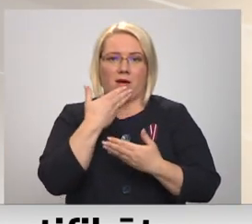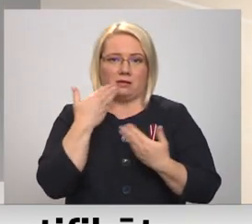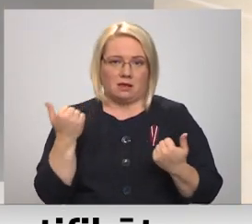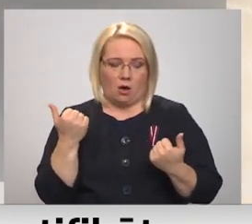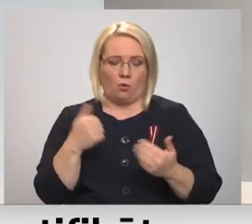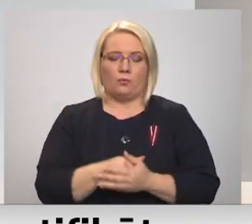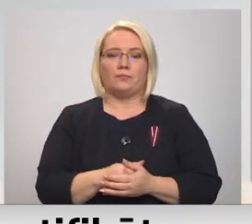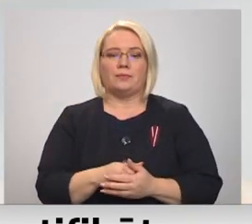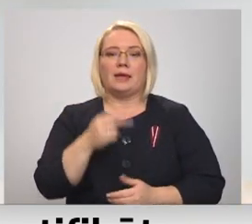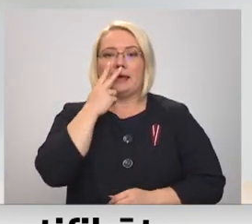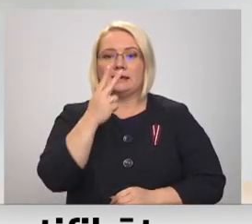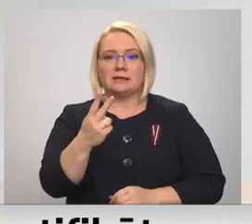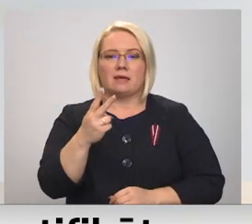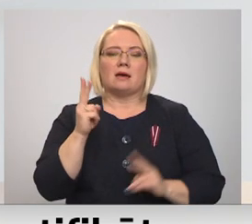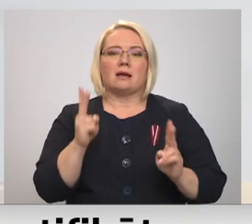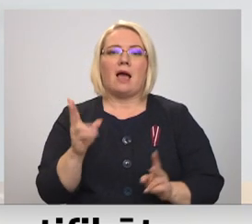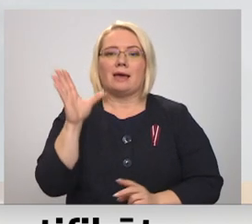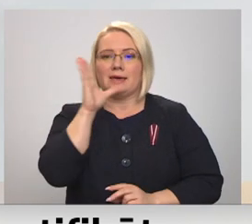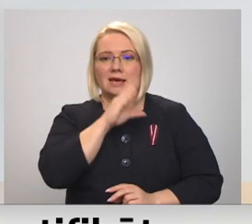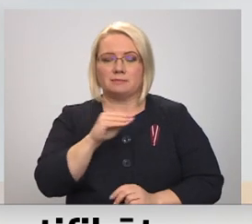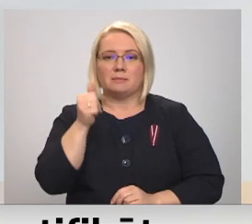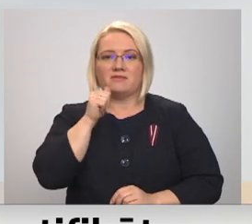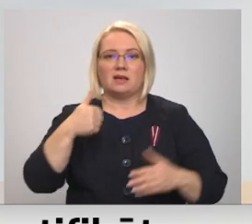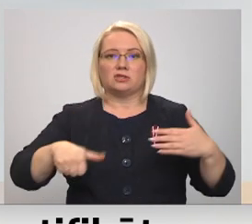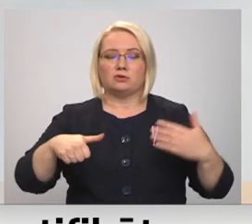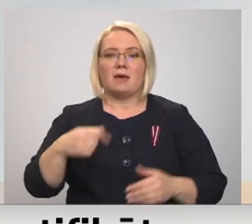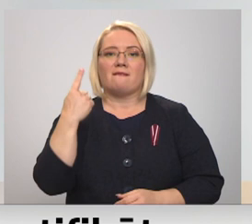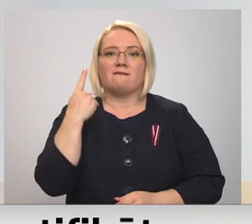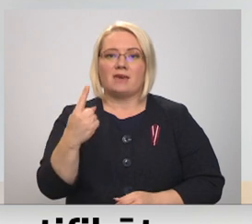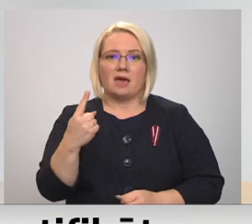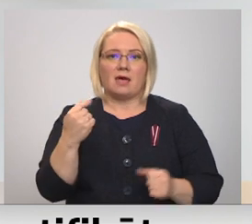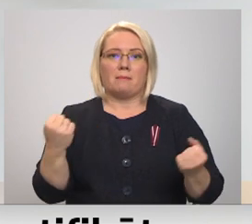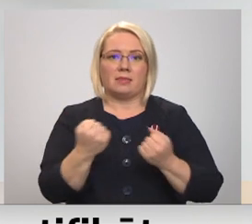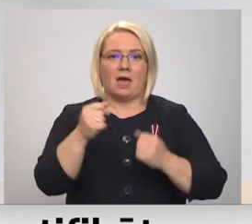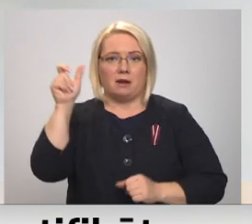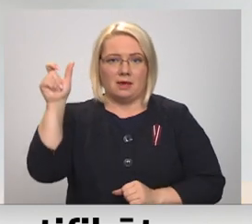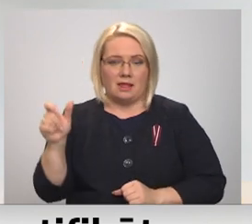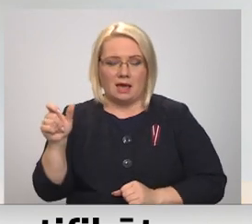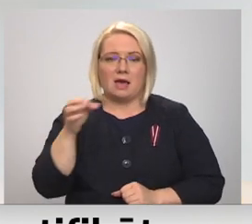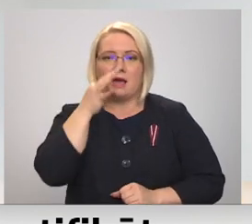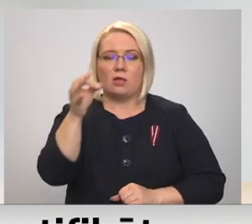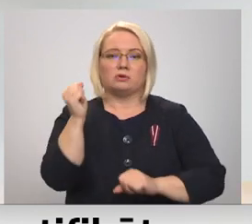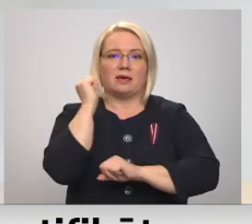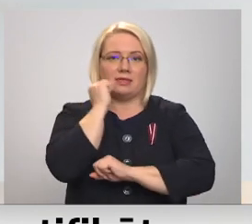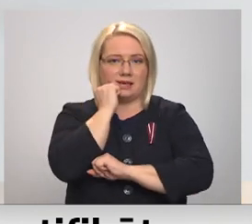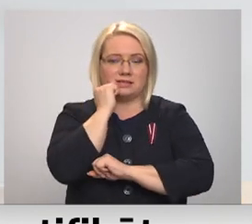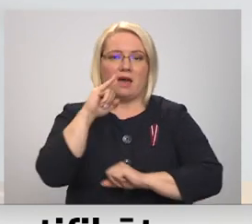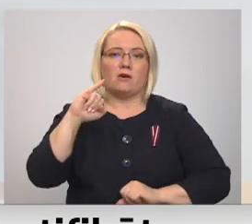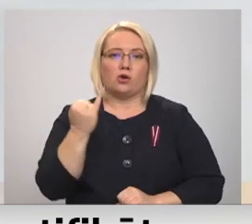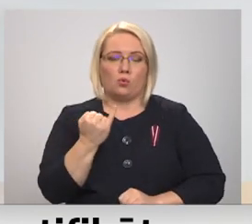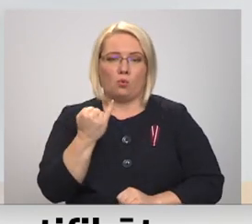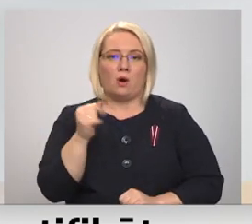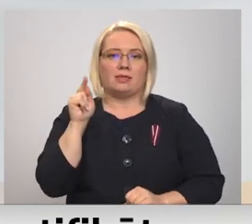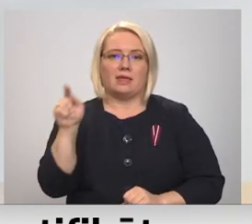Diskatās, ka iespējams vēl 61 nodarbinātājiem būtu jānosaka dīkstāve, jo no